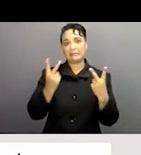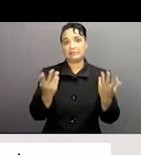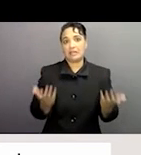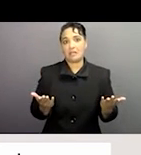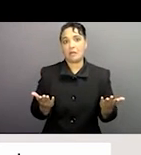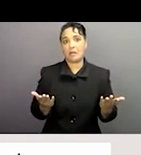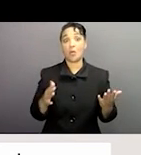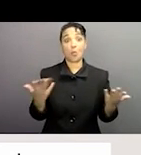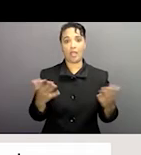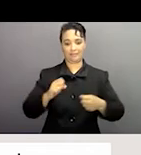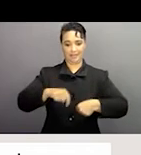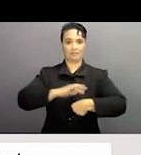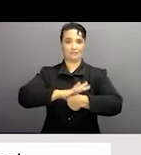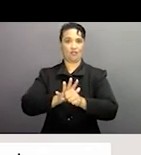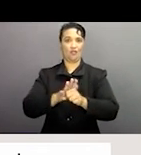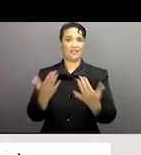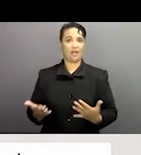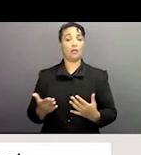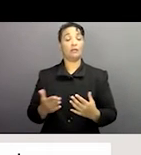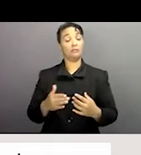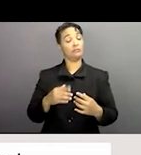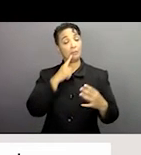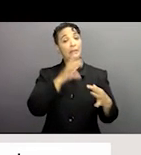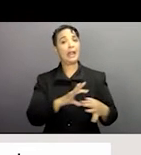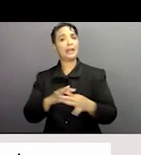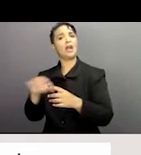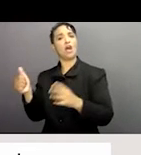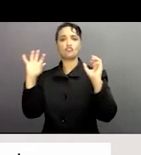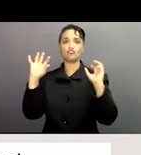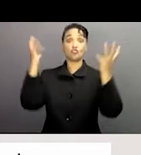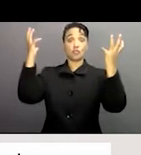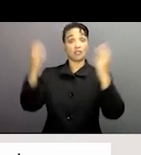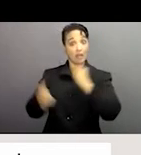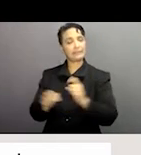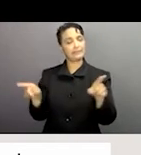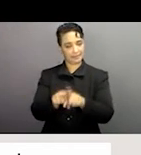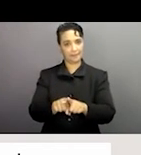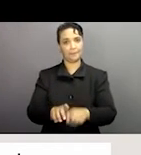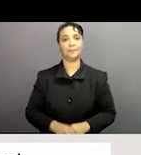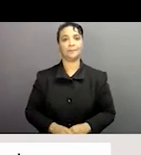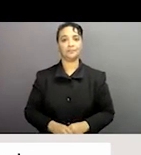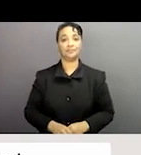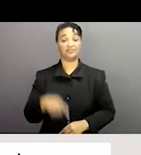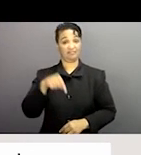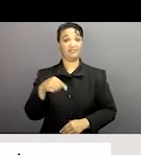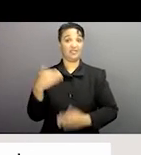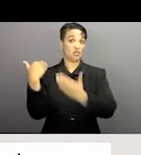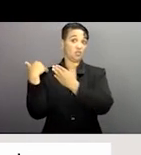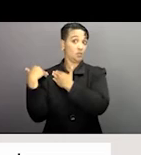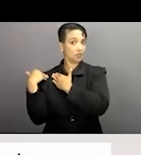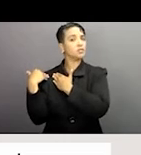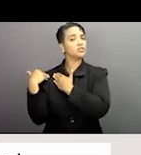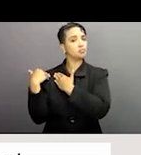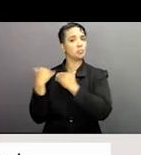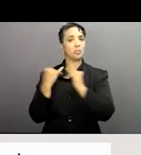avons remarqué ceci dans le cas de cette pandémie du COVID-19 et ceci s'applique aussi pour d'autres situations et ceci représente une obligation